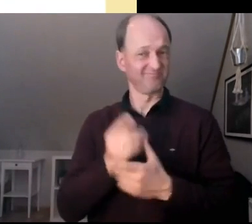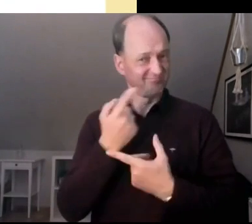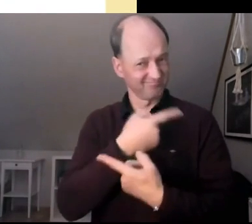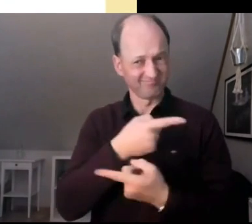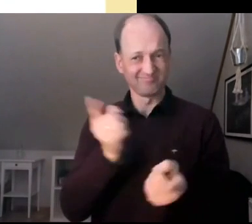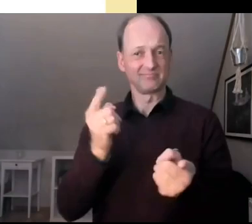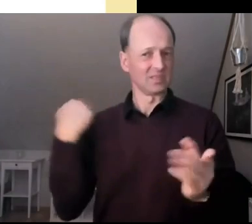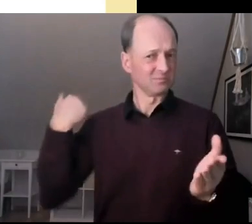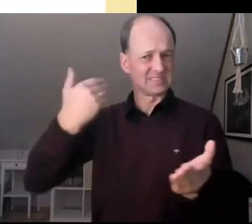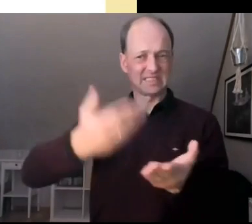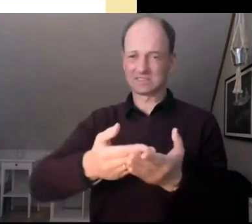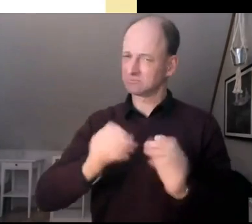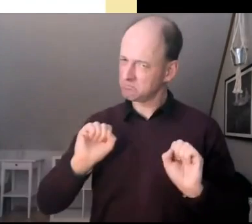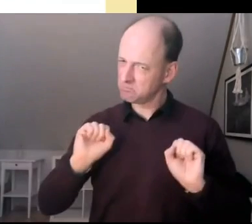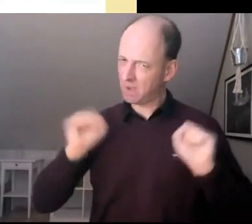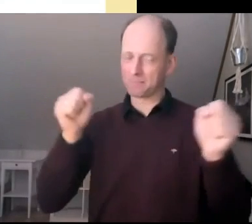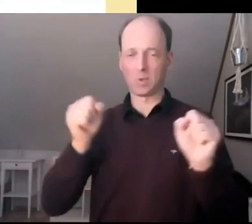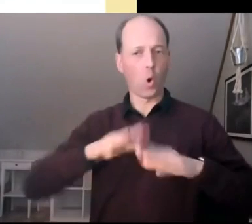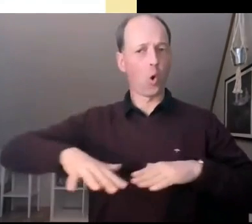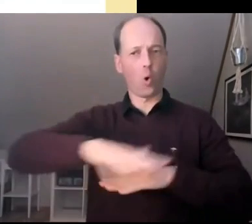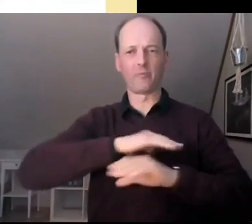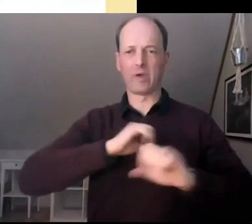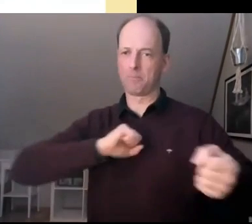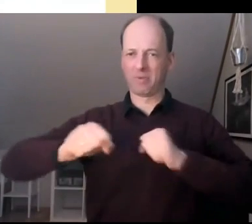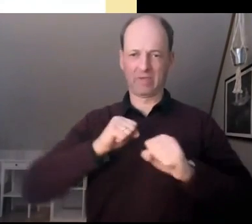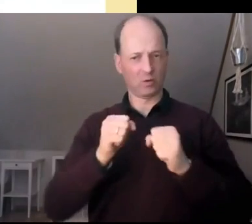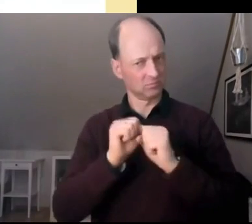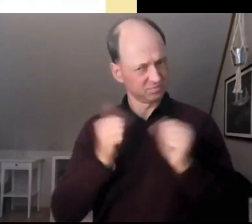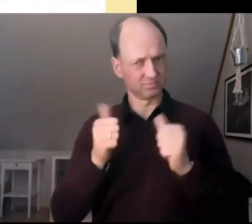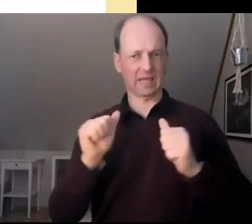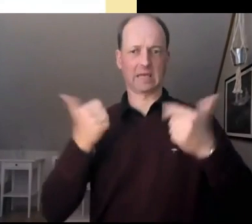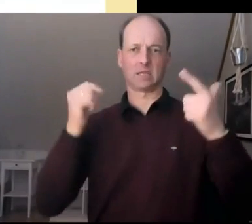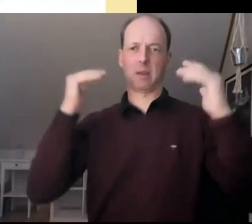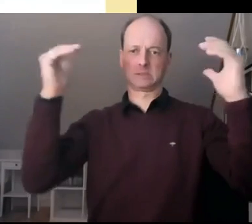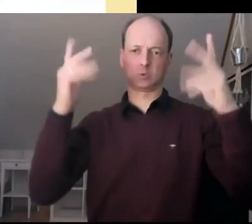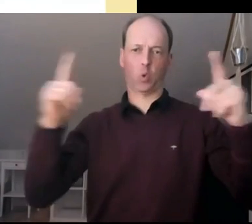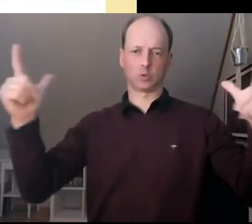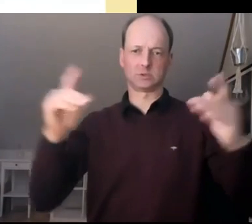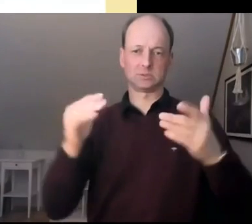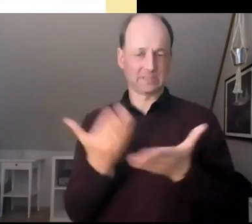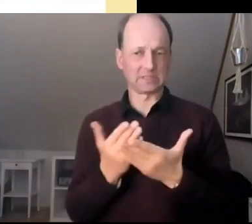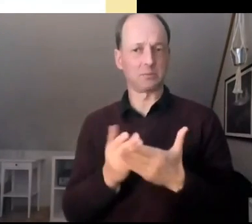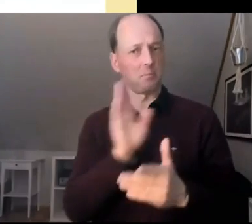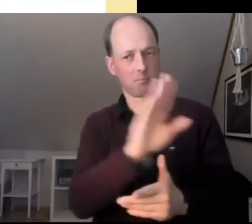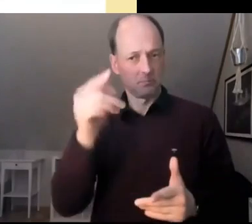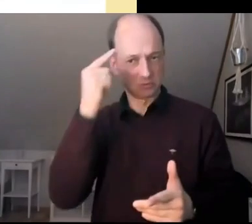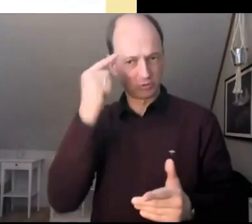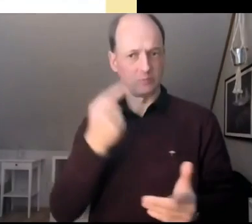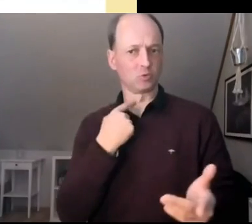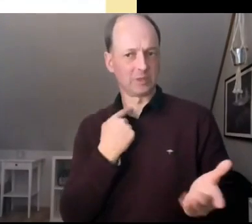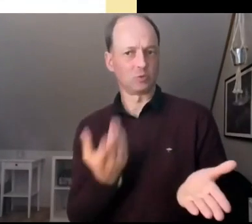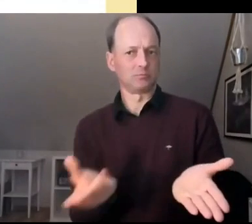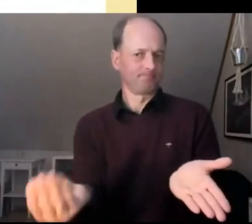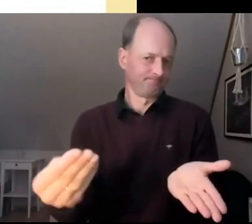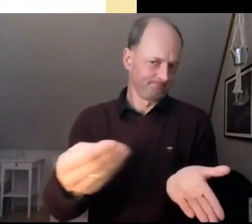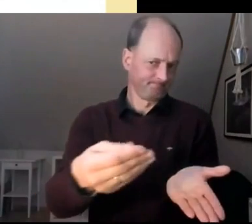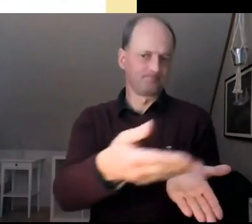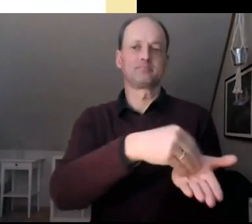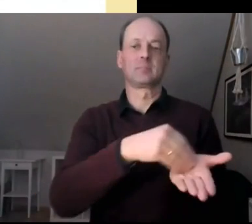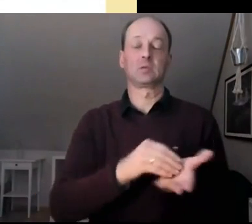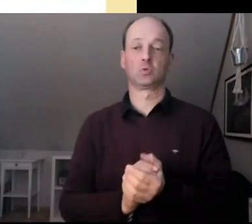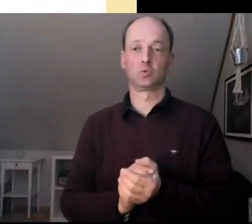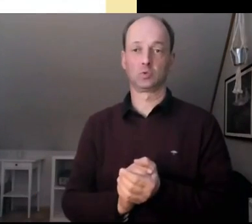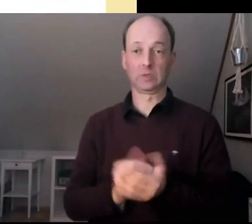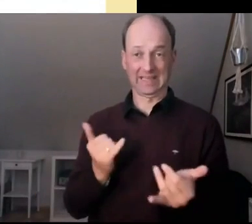eure Zahlen bekommen. Jetzt hatte in der Zwischenzeit Mira vielleicht die Möglichkeit, in den Tweetback zu schauen. Nein, noch